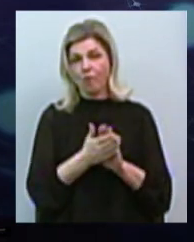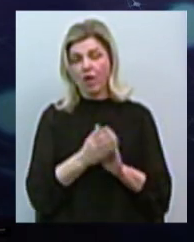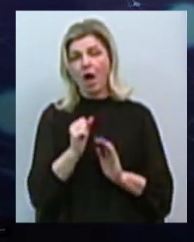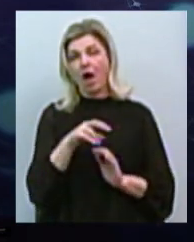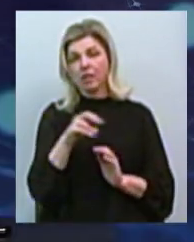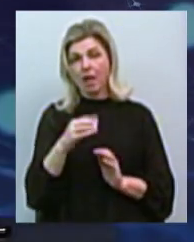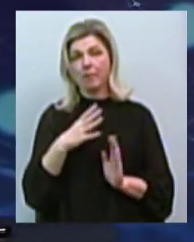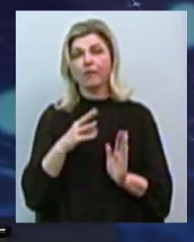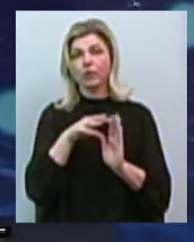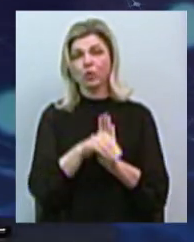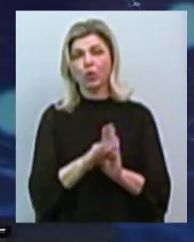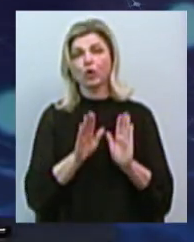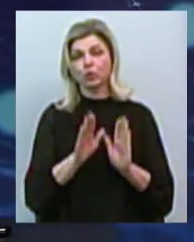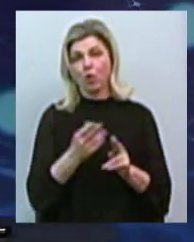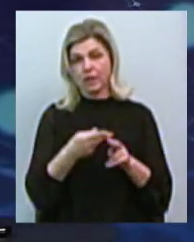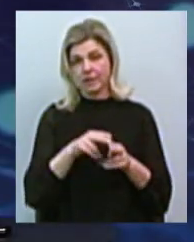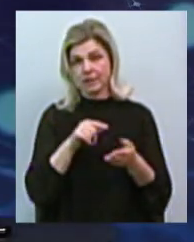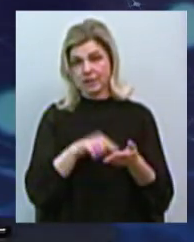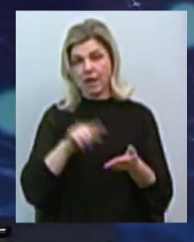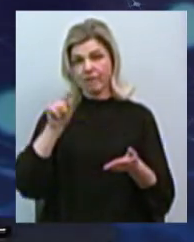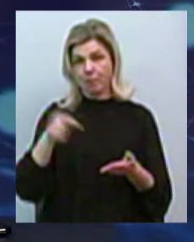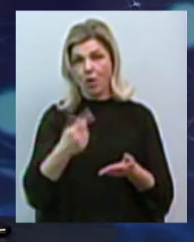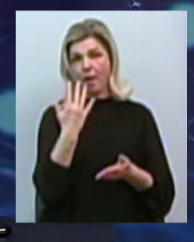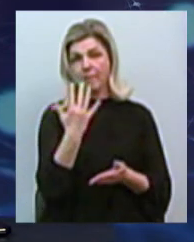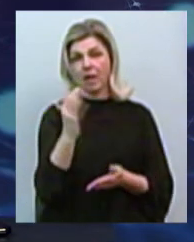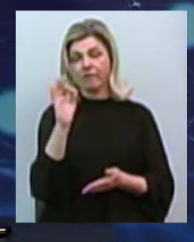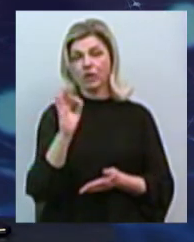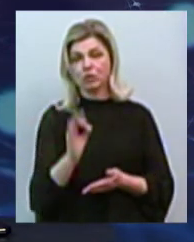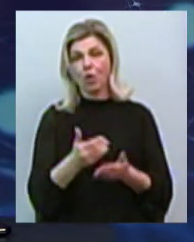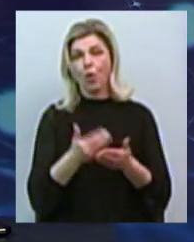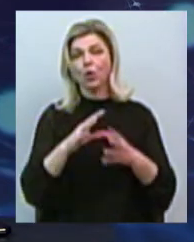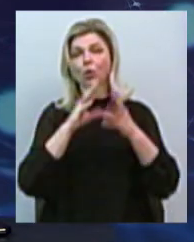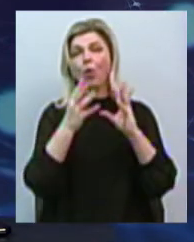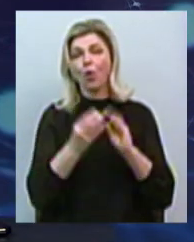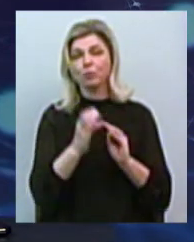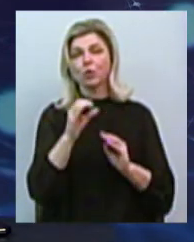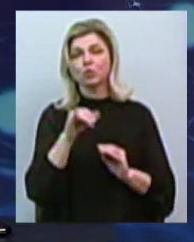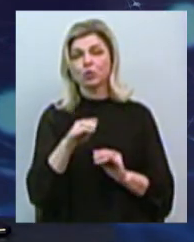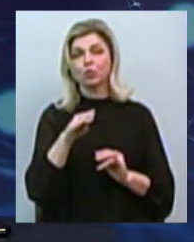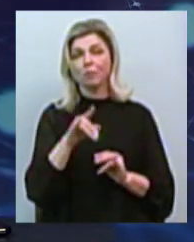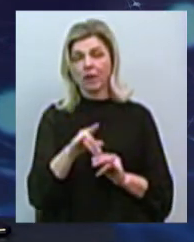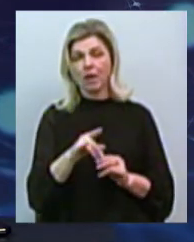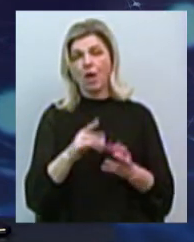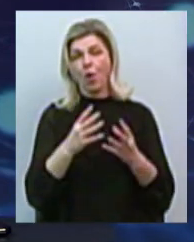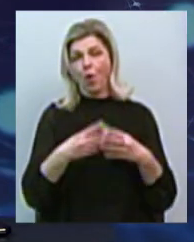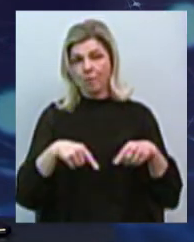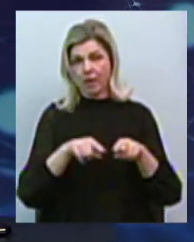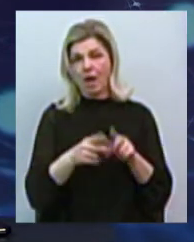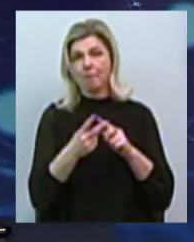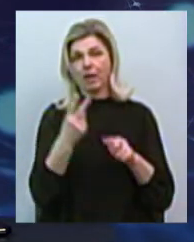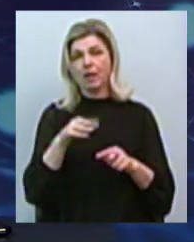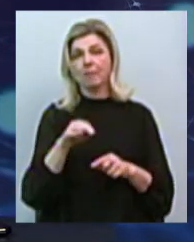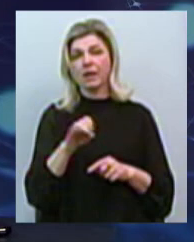ця вимога, 5% від загальної суми об'єкту, від півтора мільярда